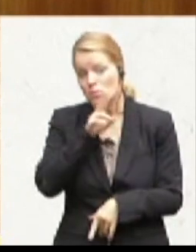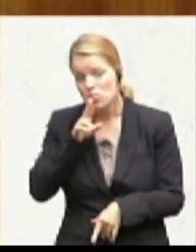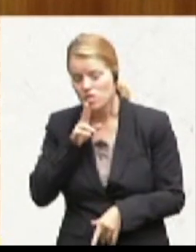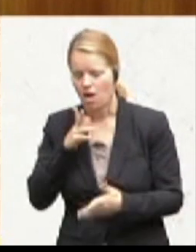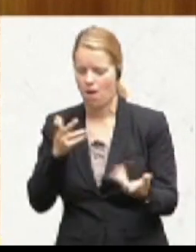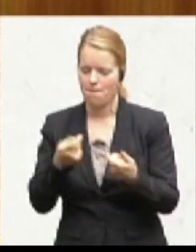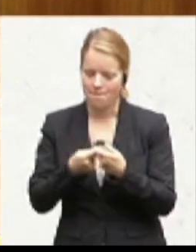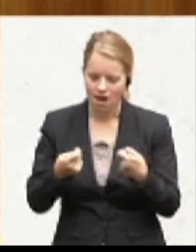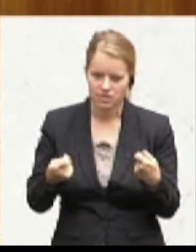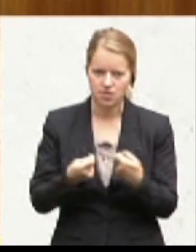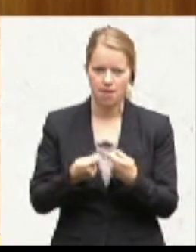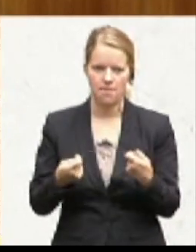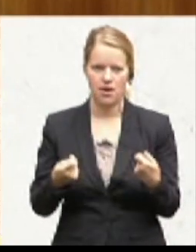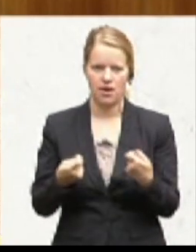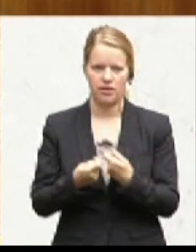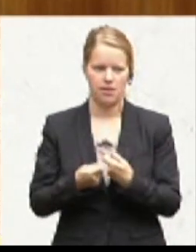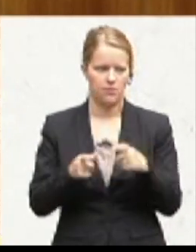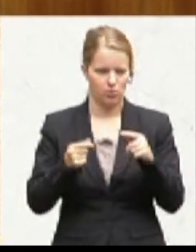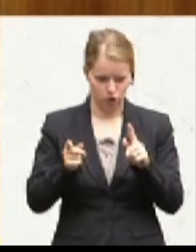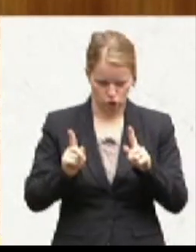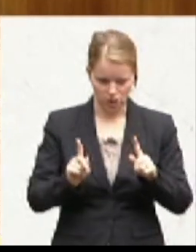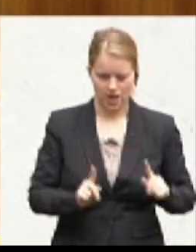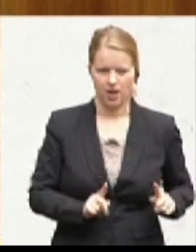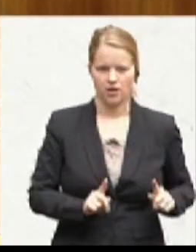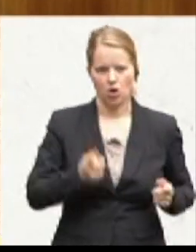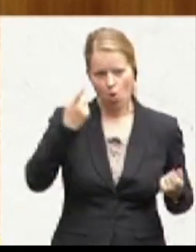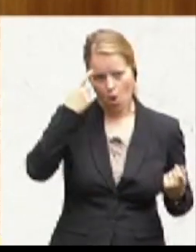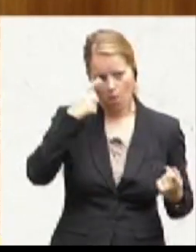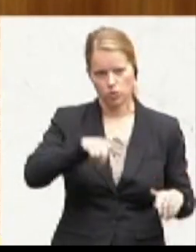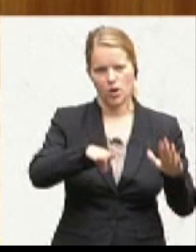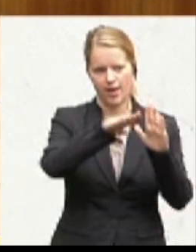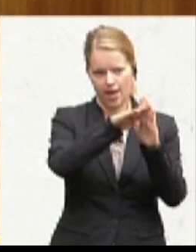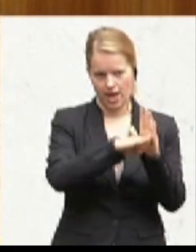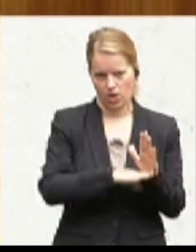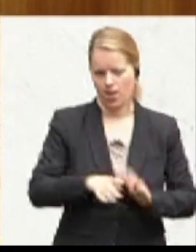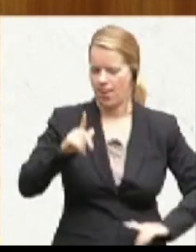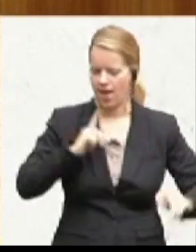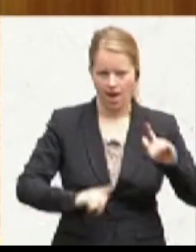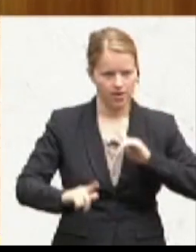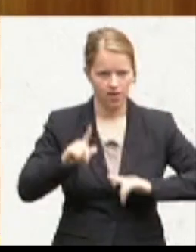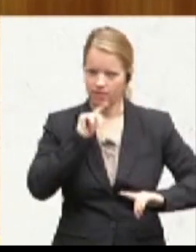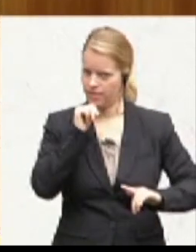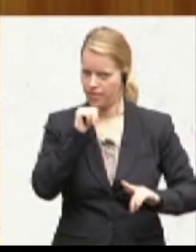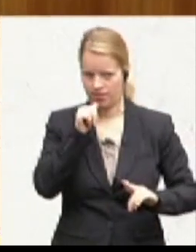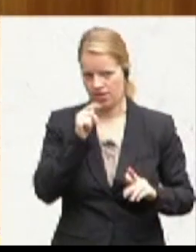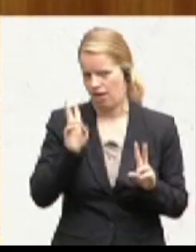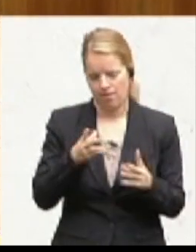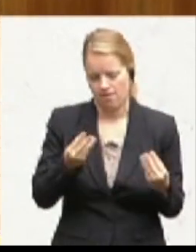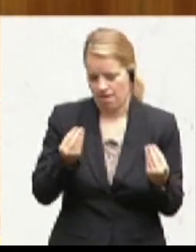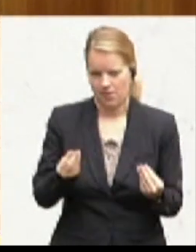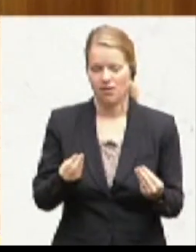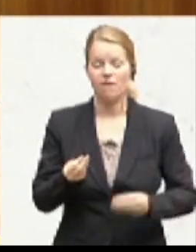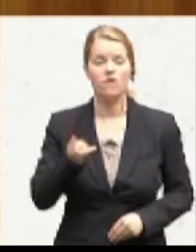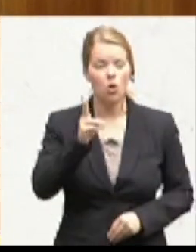die bestehende Absorgeregelung leider Gottes nicht stattgegeben werden konnten, weil